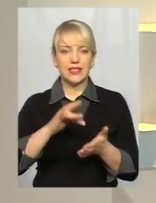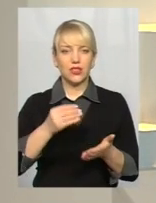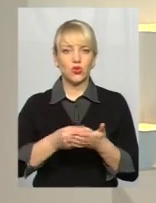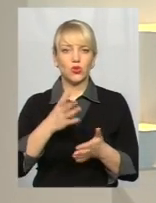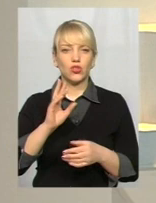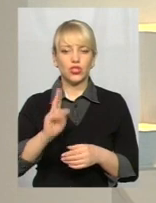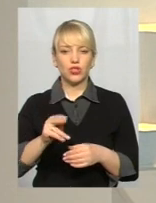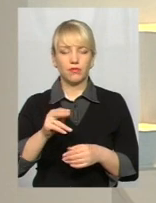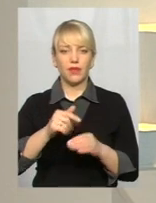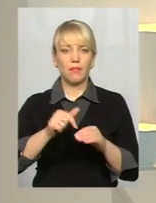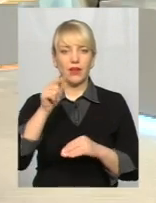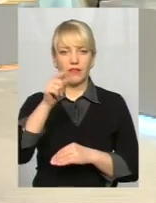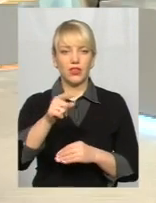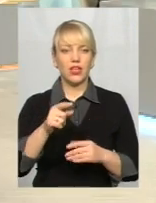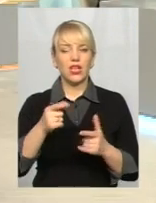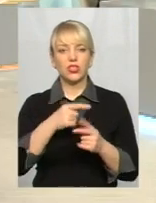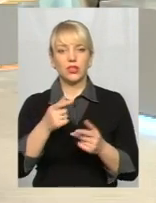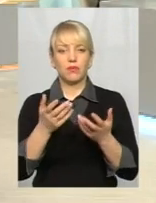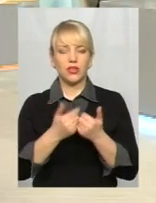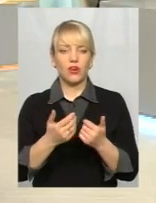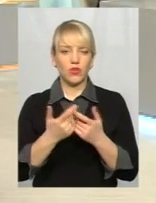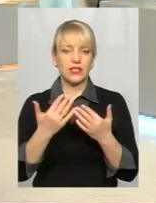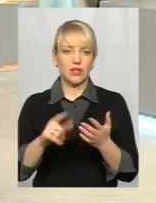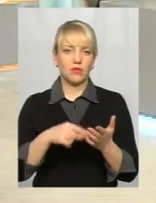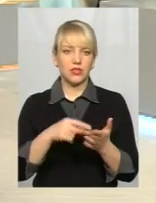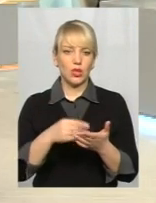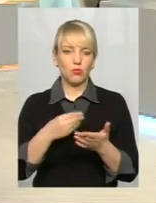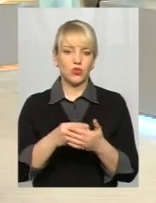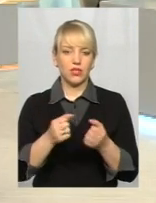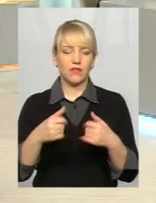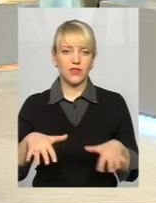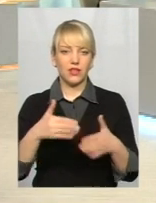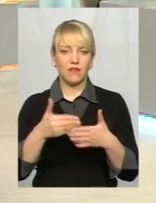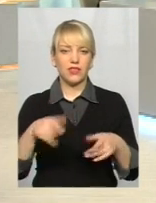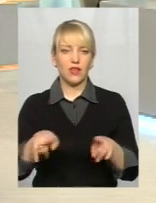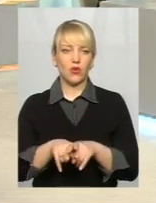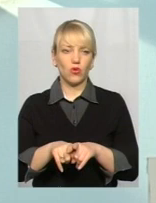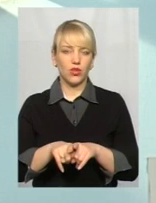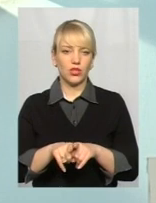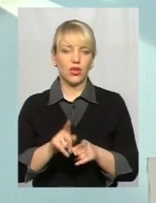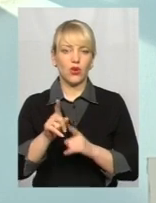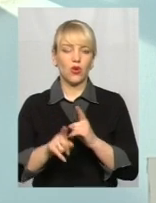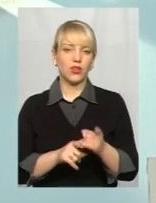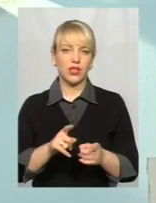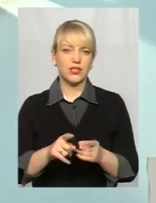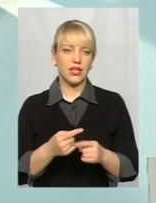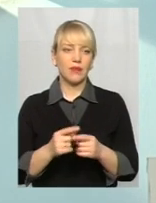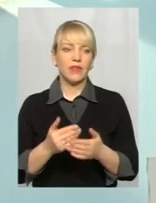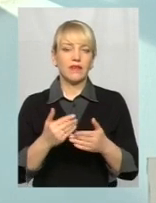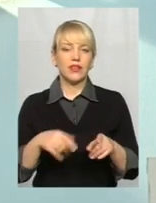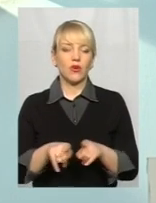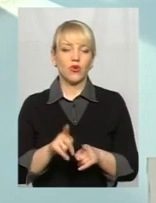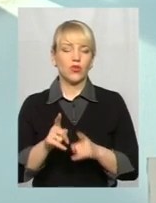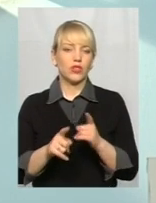периферії. Чи підраховували, скільки міський бюджет втратить від такої ротації? Від цієї ротації фактично міський